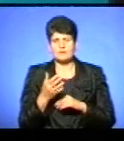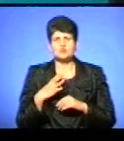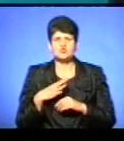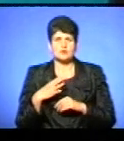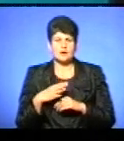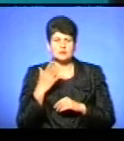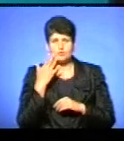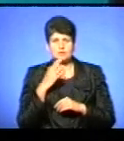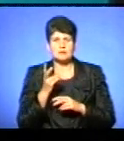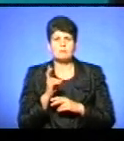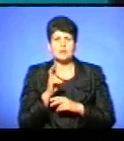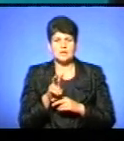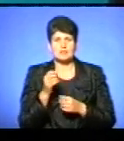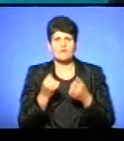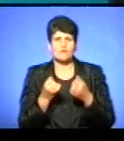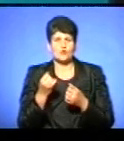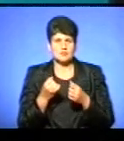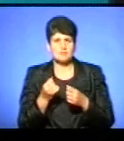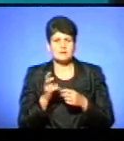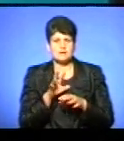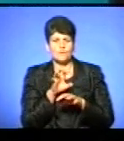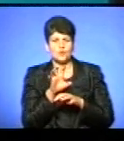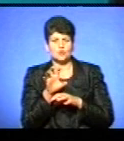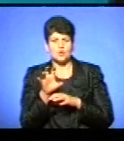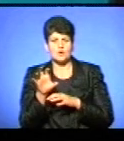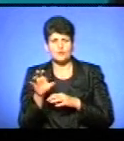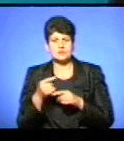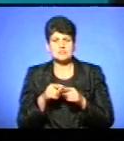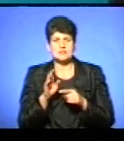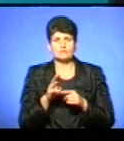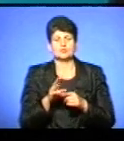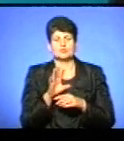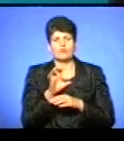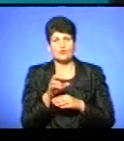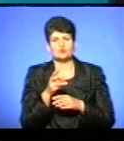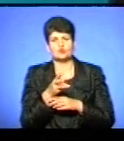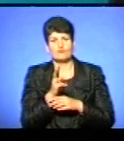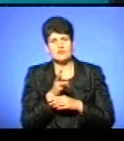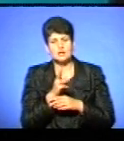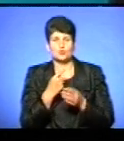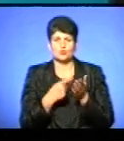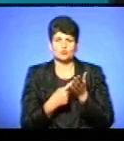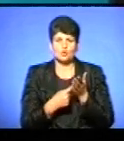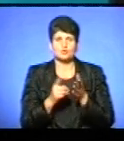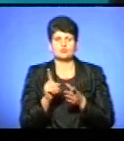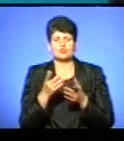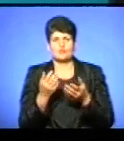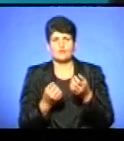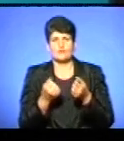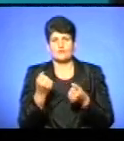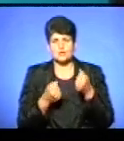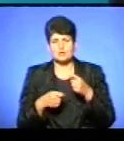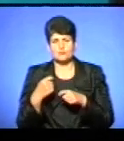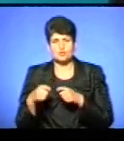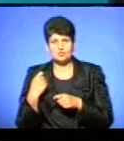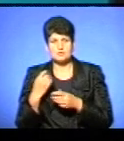прийде водій, ви все фотографуєте, і це буде фото-відео-доказ того, що водій порушив і,